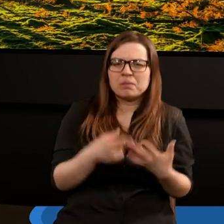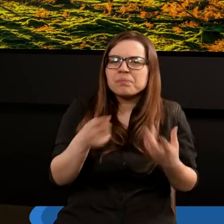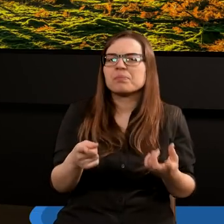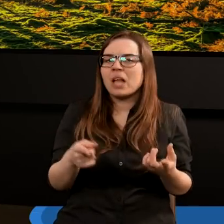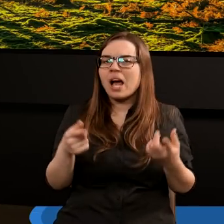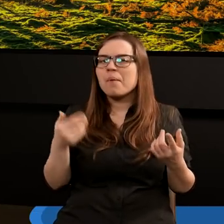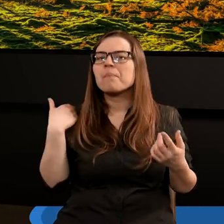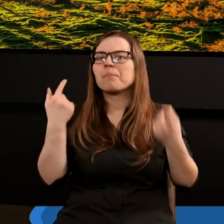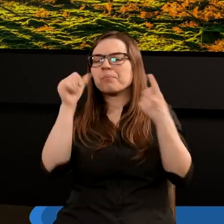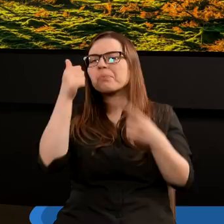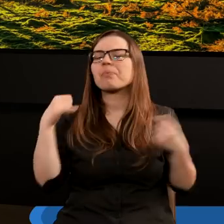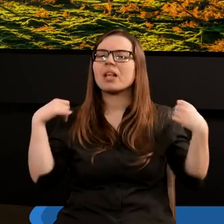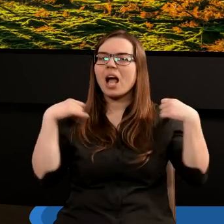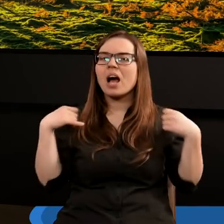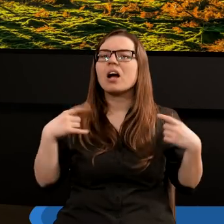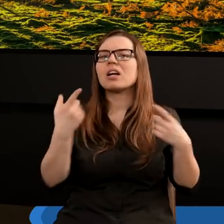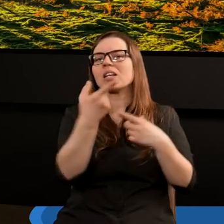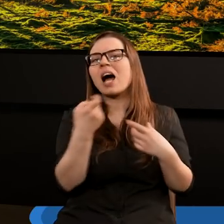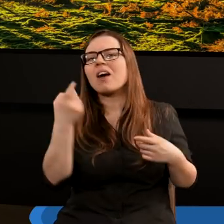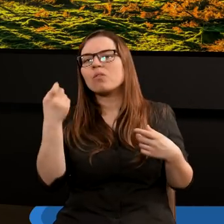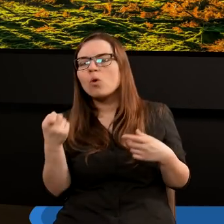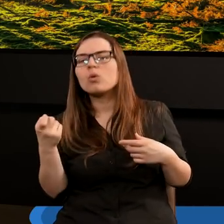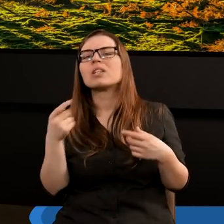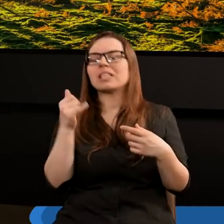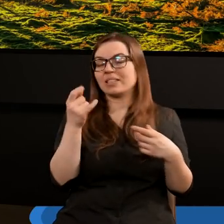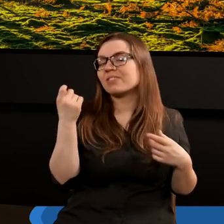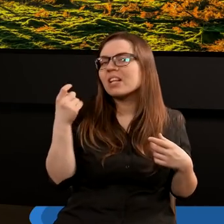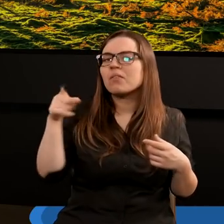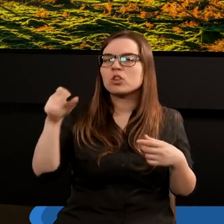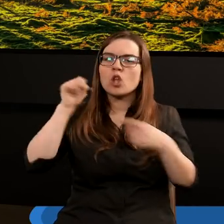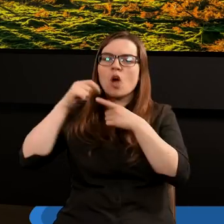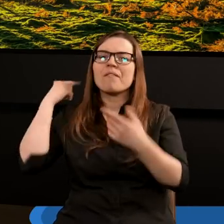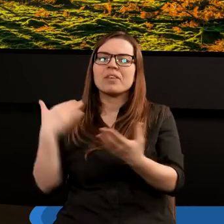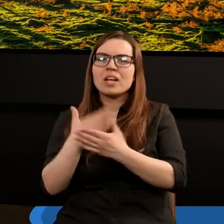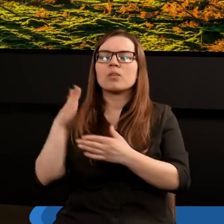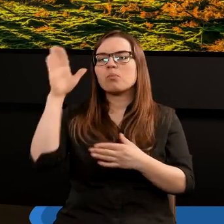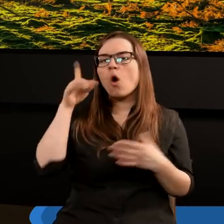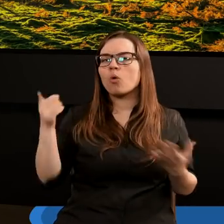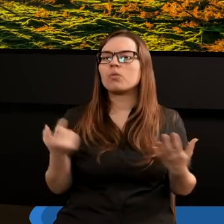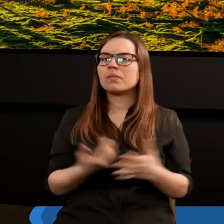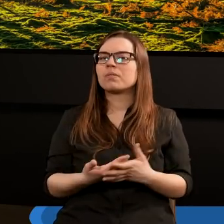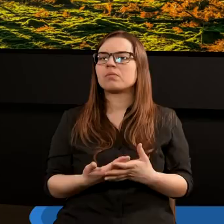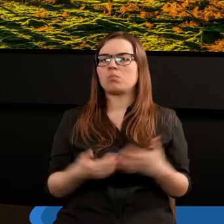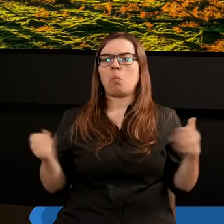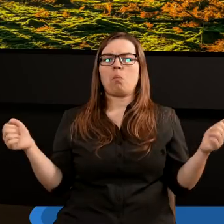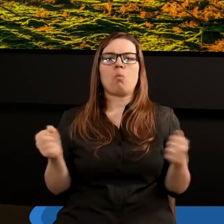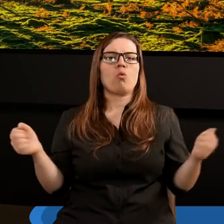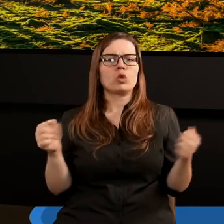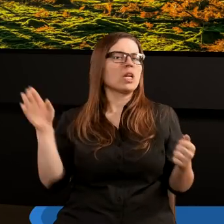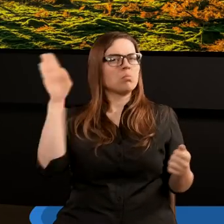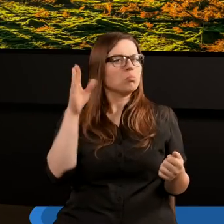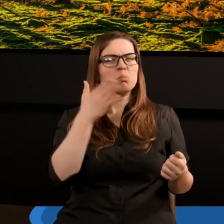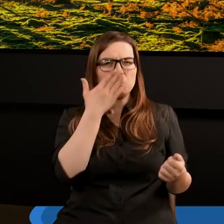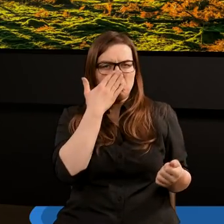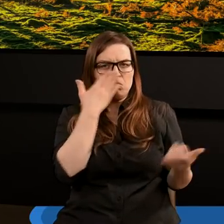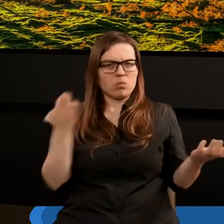zwrotem ten pierwszy anioł nawołuje czy wzywa do wierności Bogu. Bójcie się Boga.